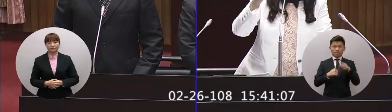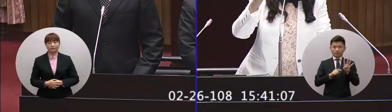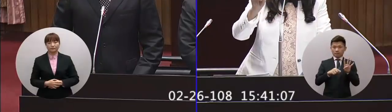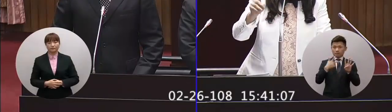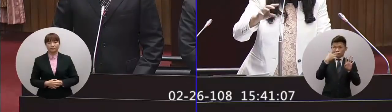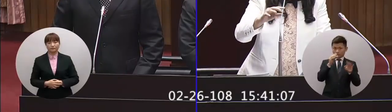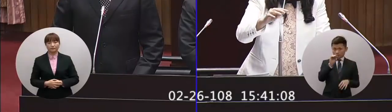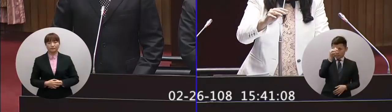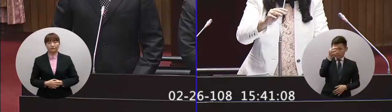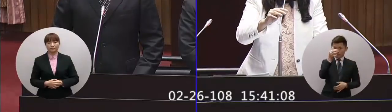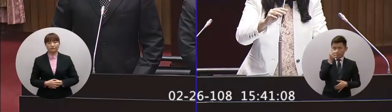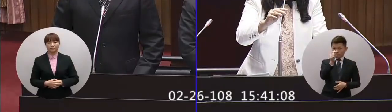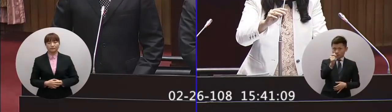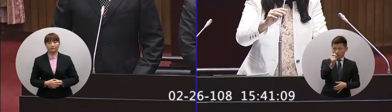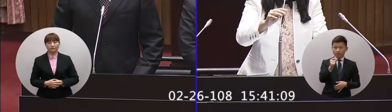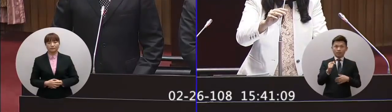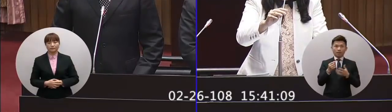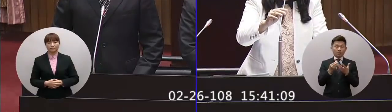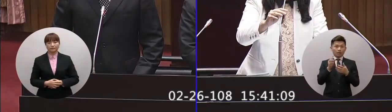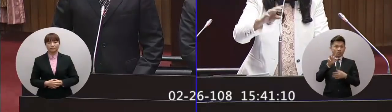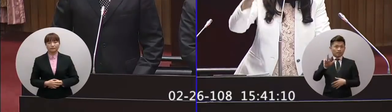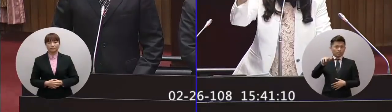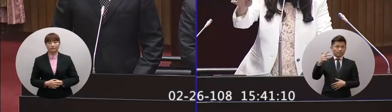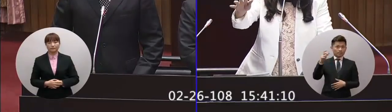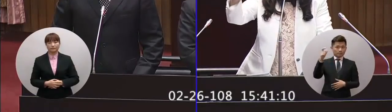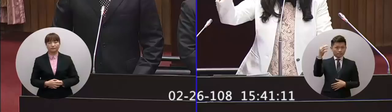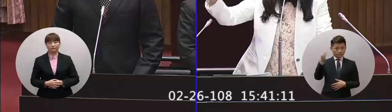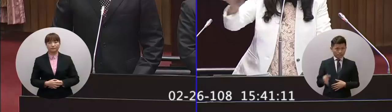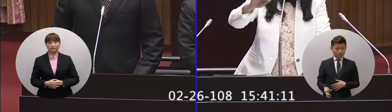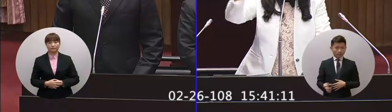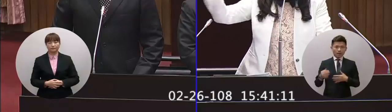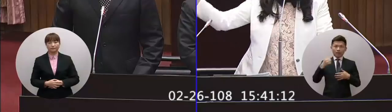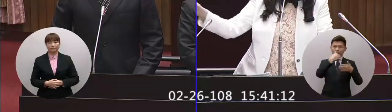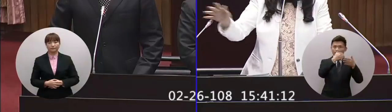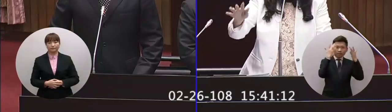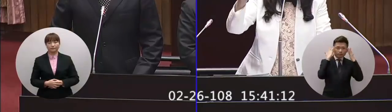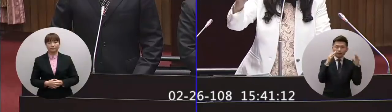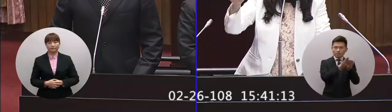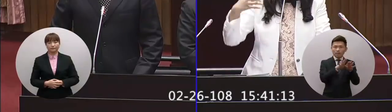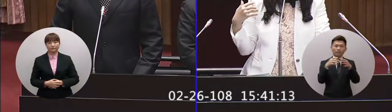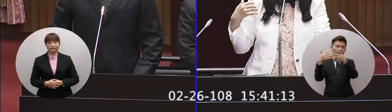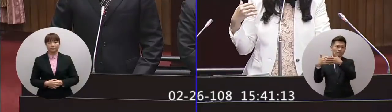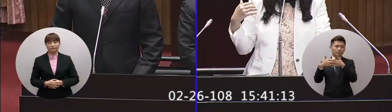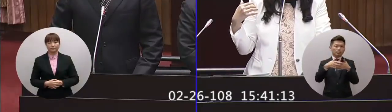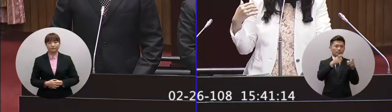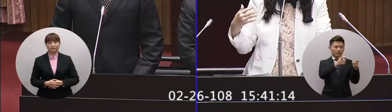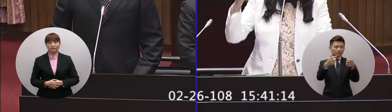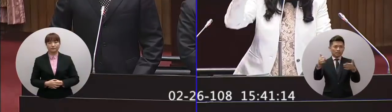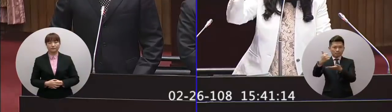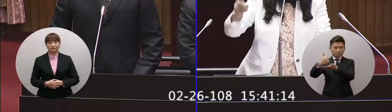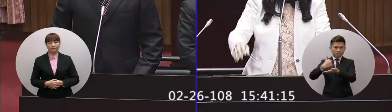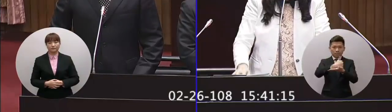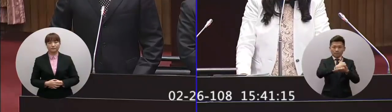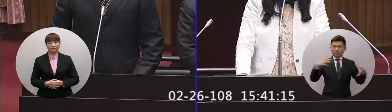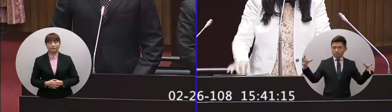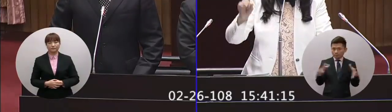噸有8616億萬美元如果把廈門跟大陸所有的港口合併去年大陸進口我們台灣水